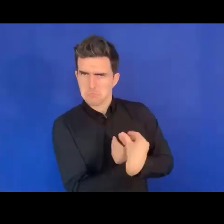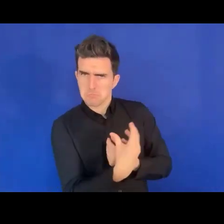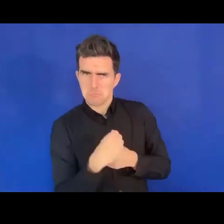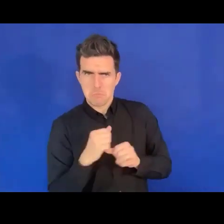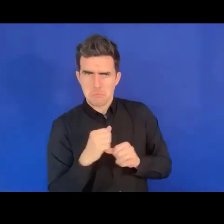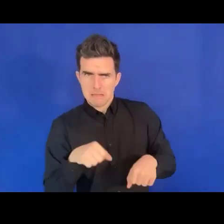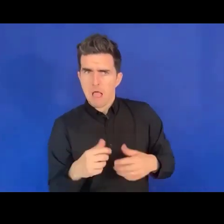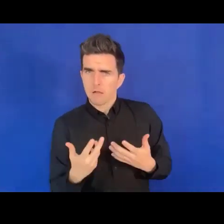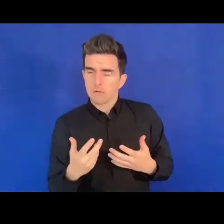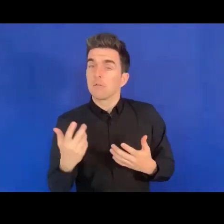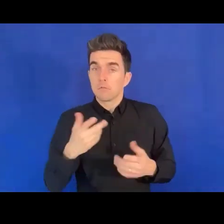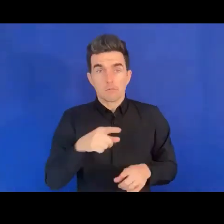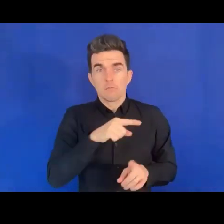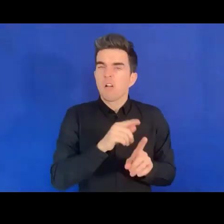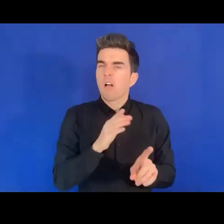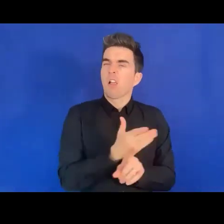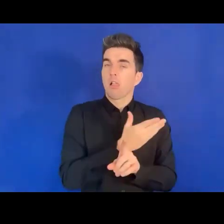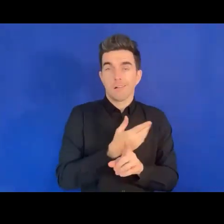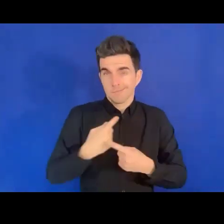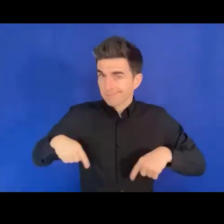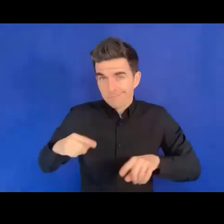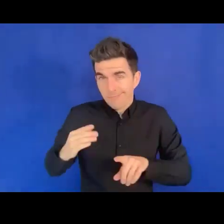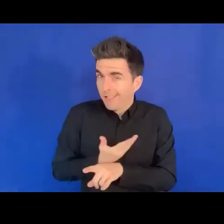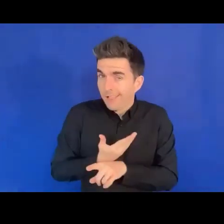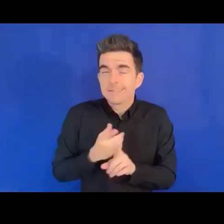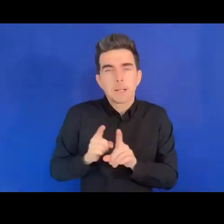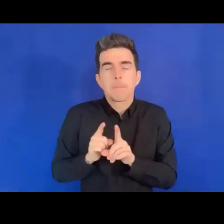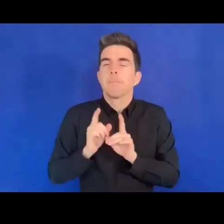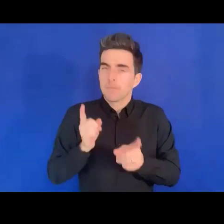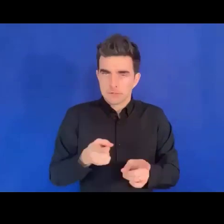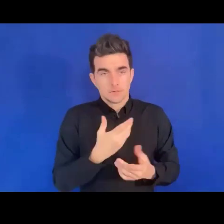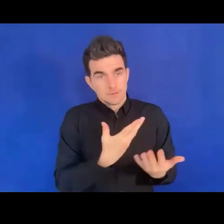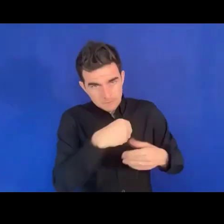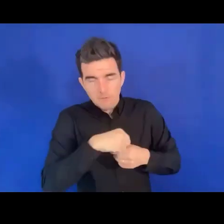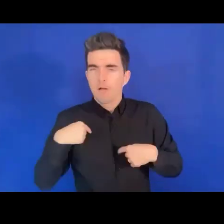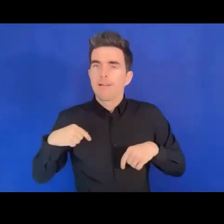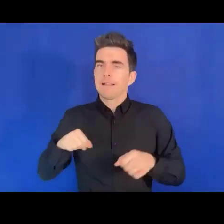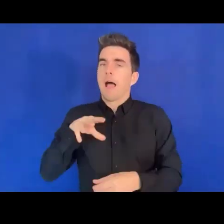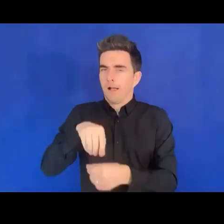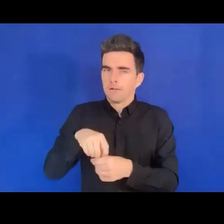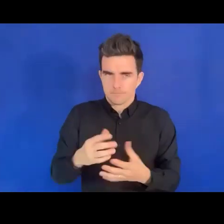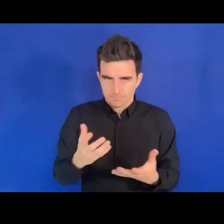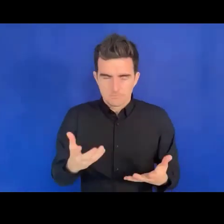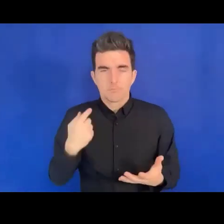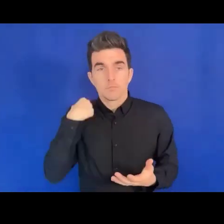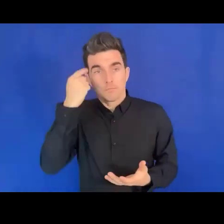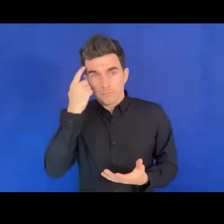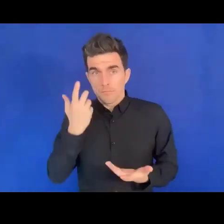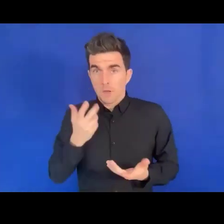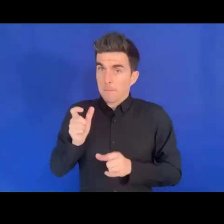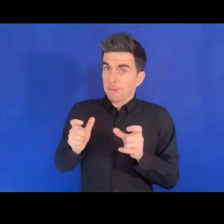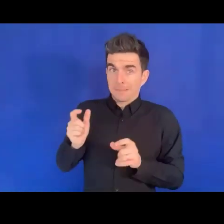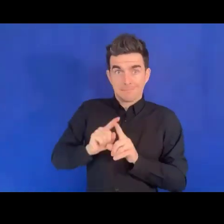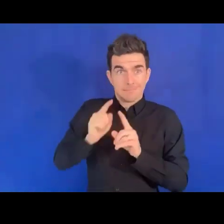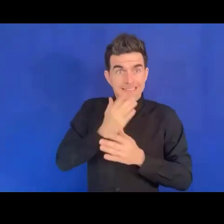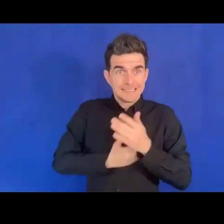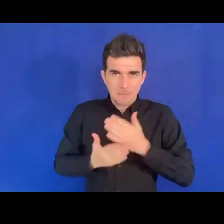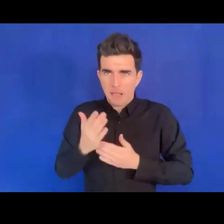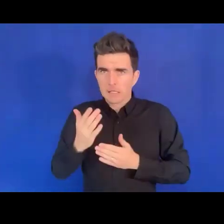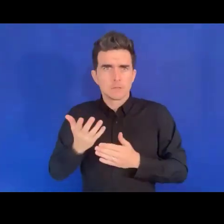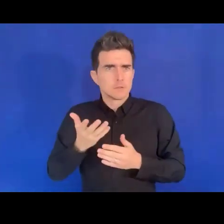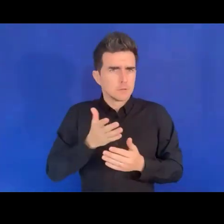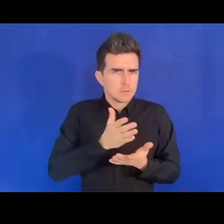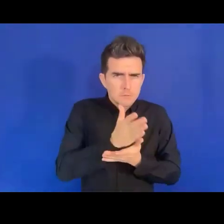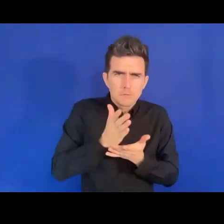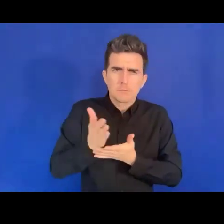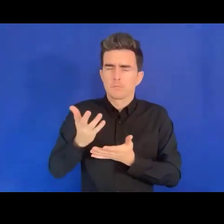Il faudrait qu'elles fassent partie de ces équipes sur le terrain. Nous devons constituer des groupes de travail avec ces personnes et ça